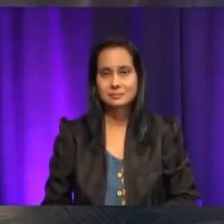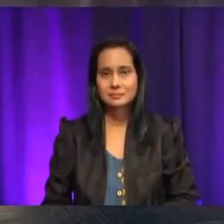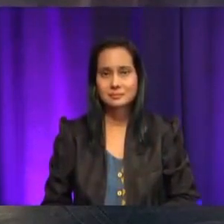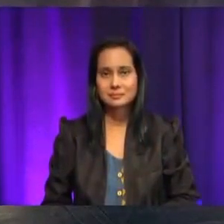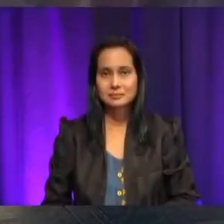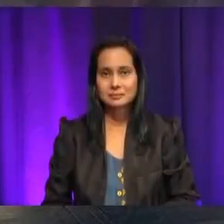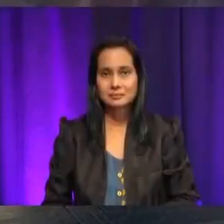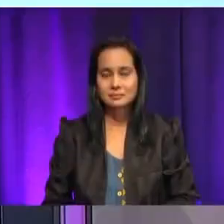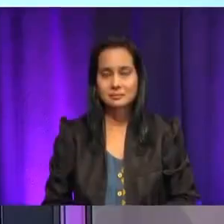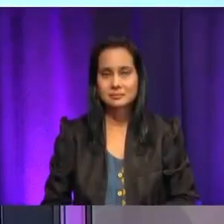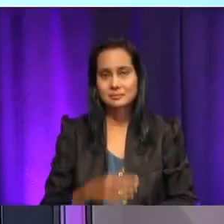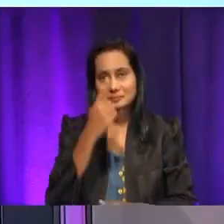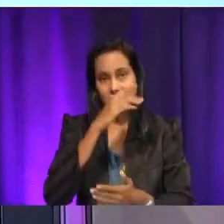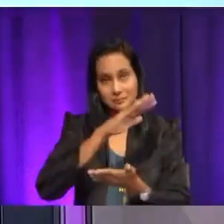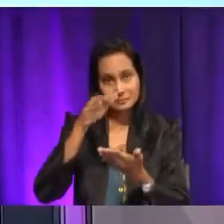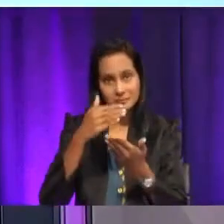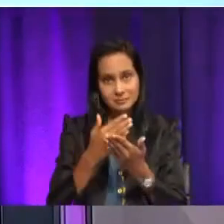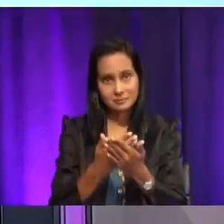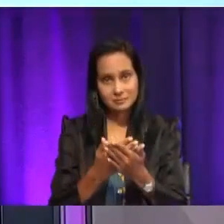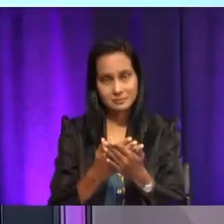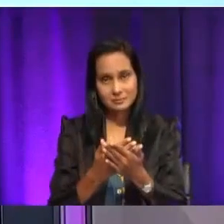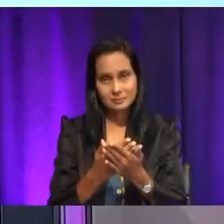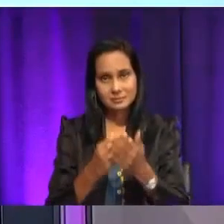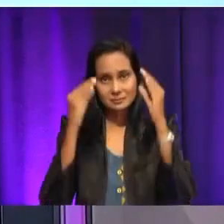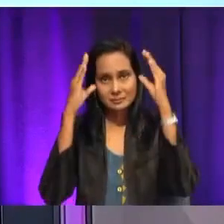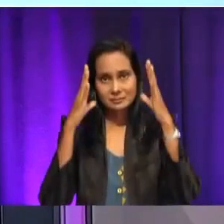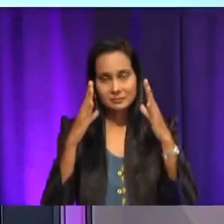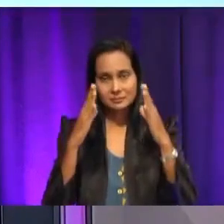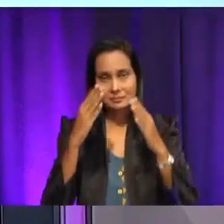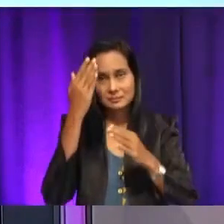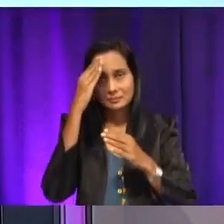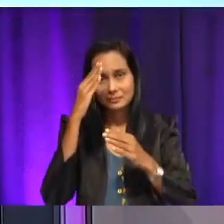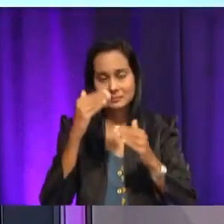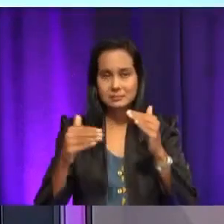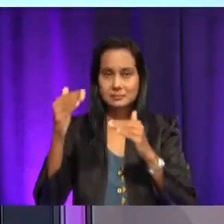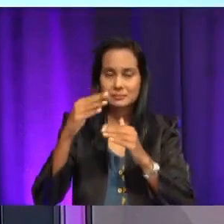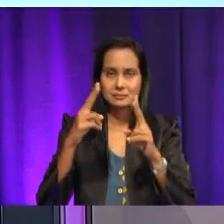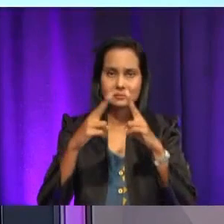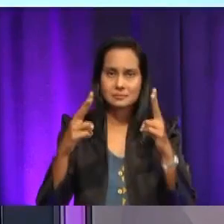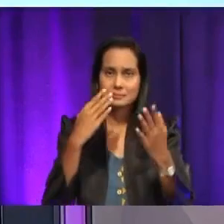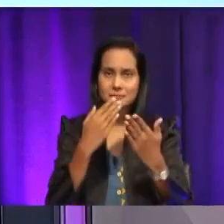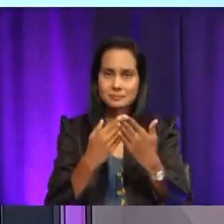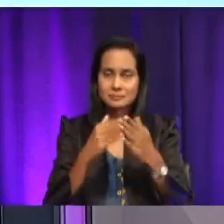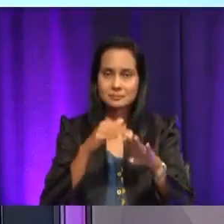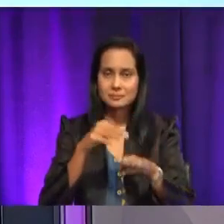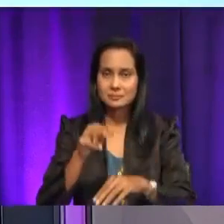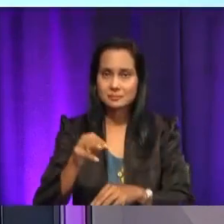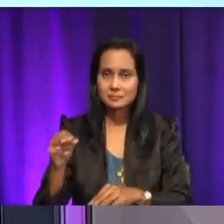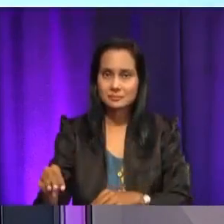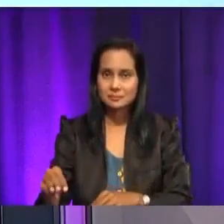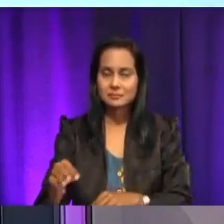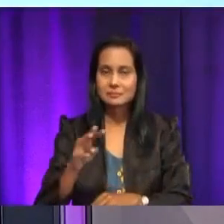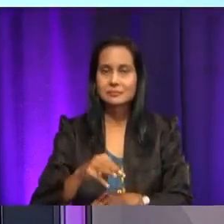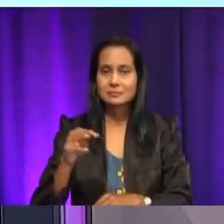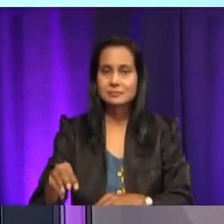silakan. Okey, untuk keseluruhannya pada hari ini, Cikgu memberikan tahap sangat baik kepada murid-murid. Jadi, murid-murid telah